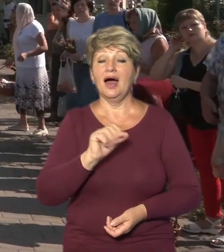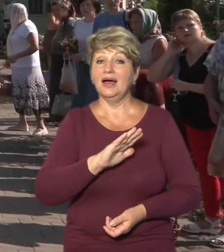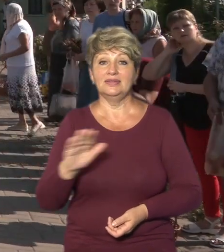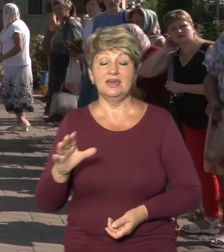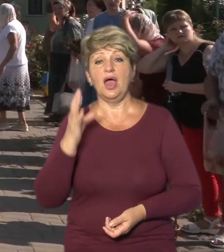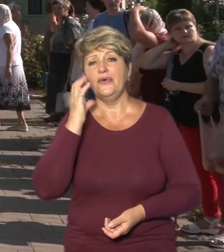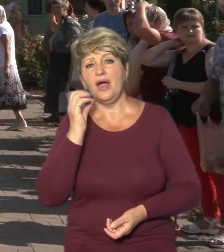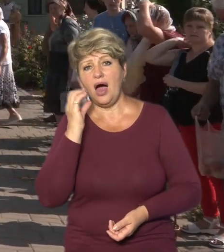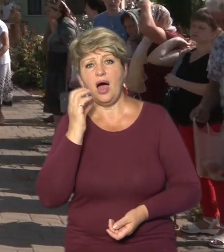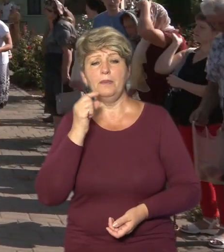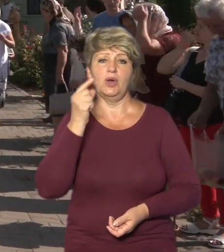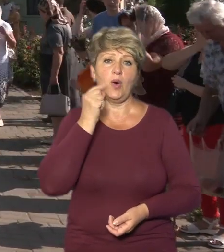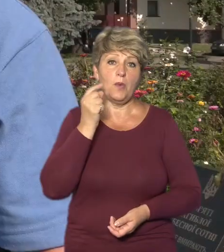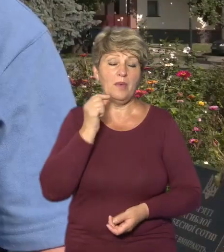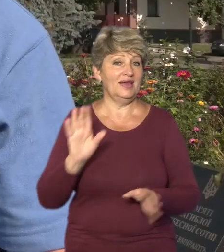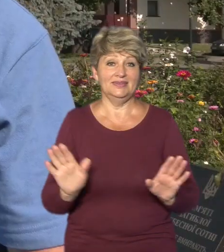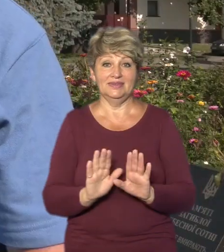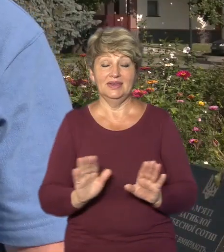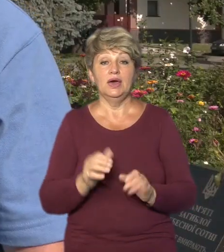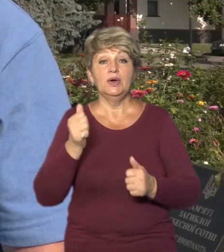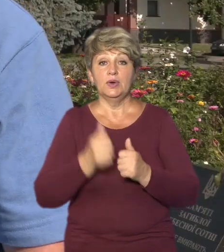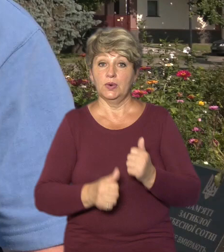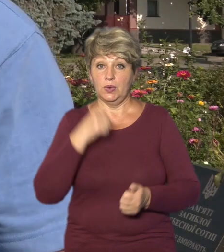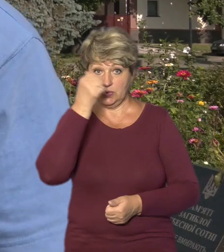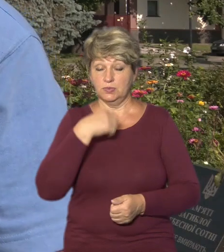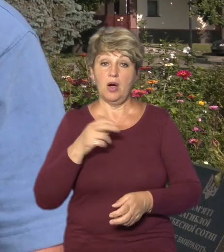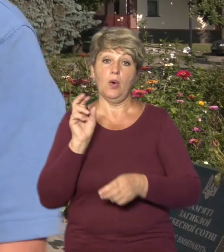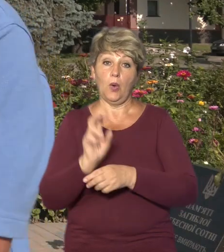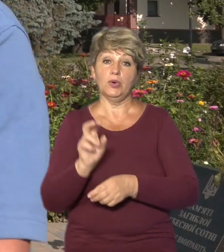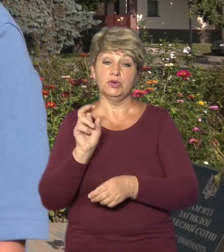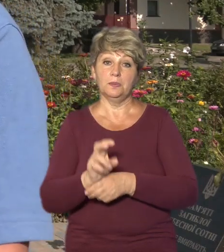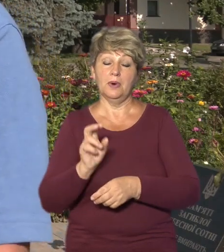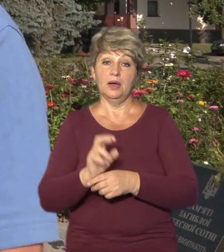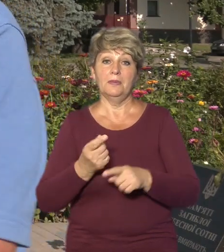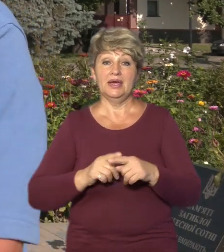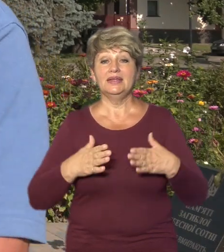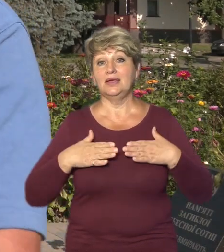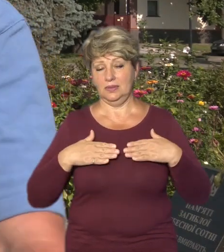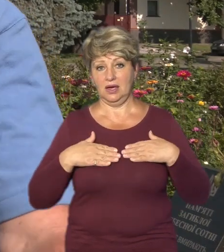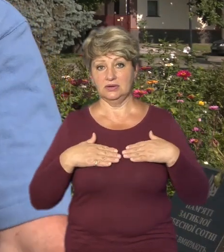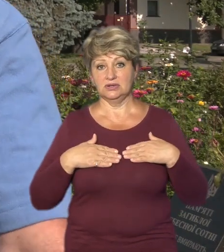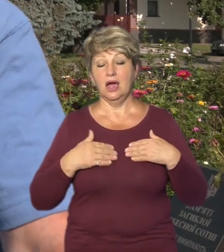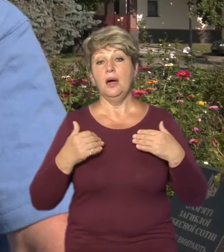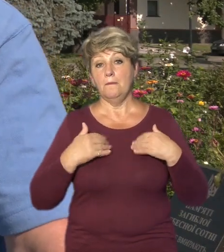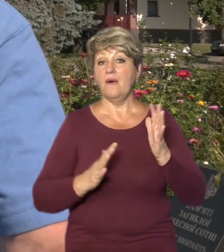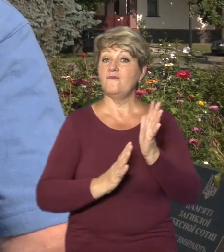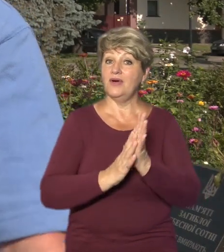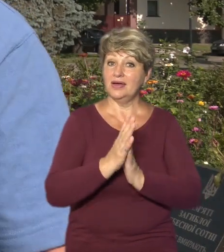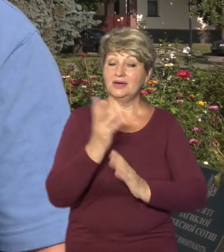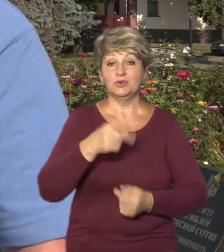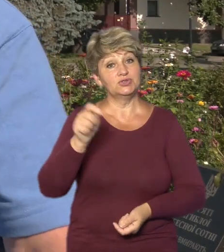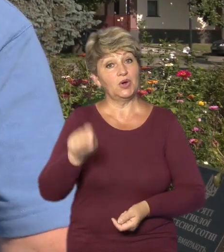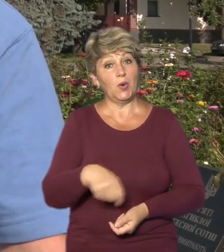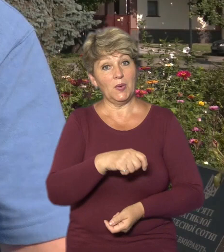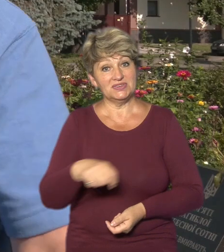яблука, не про мед, не про що. Ми кожного року ходимо і це наше, ми його виростили, треба освятити, бо